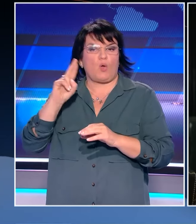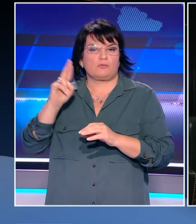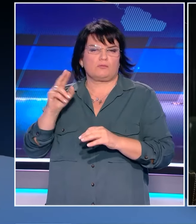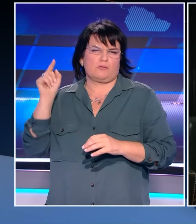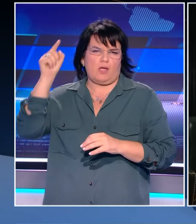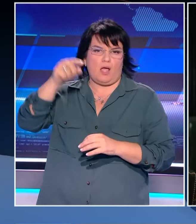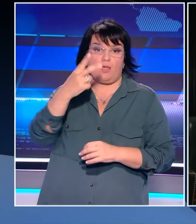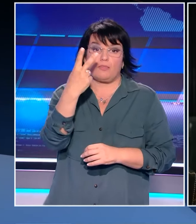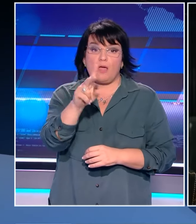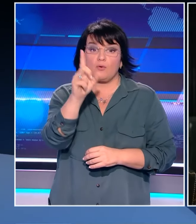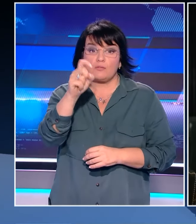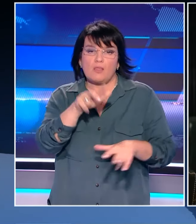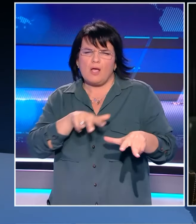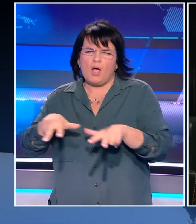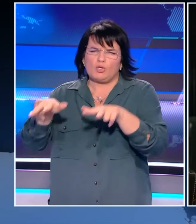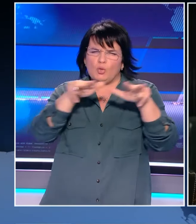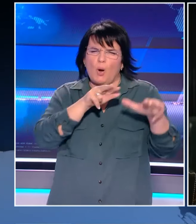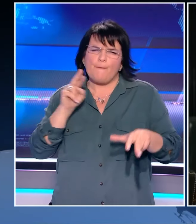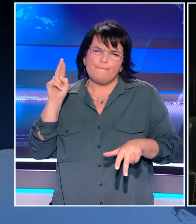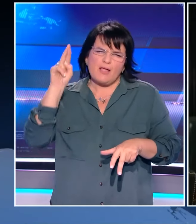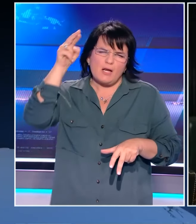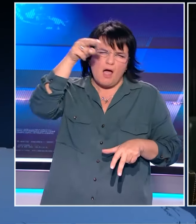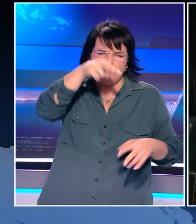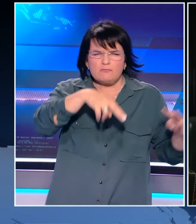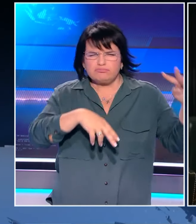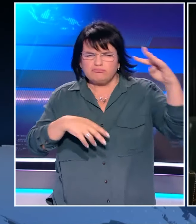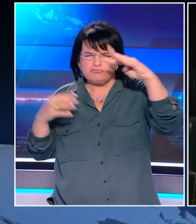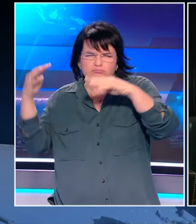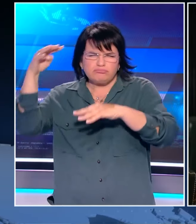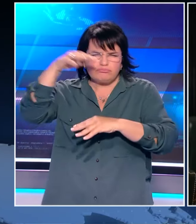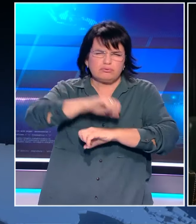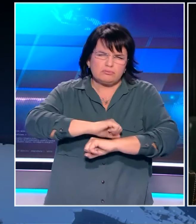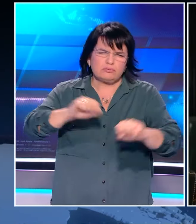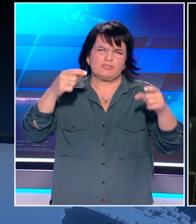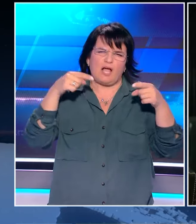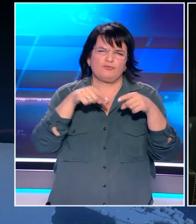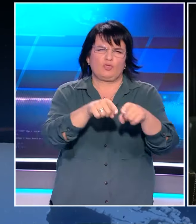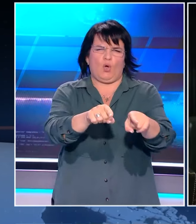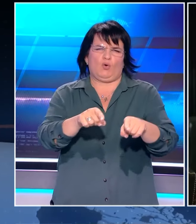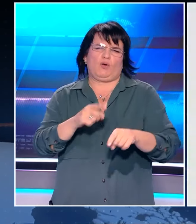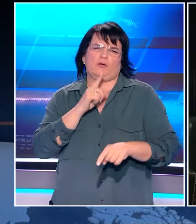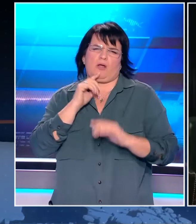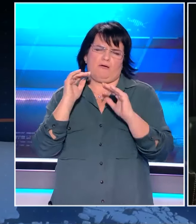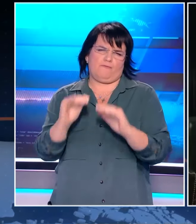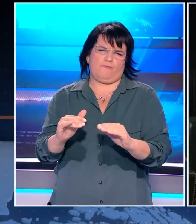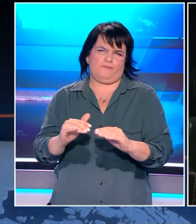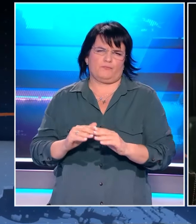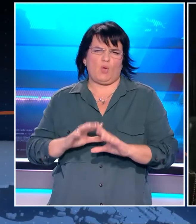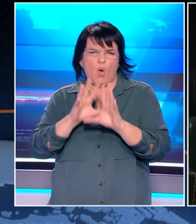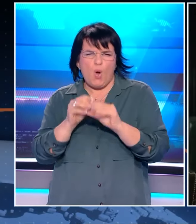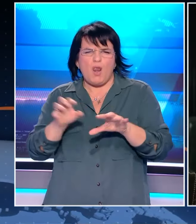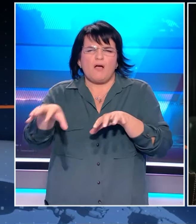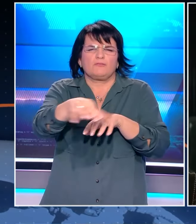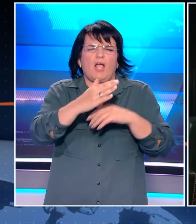210 δρόνες και ράκες δράδο, όλοι AUTH, υπόλοιπητο και αεροπλίστικο. Ωστόσο, για την Ρία,